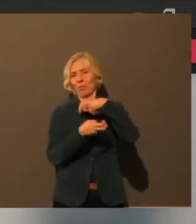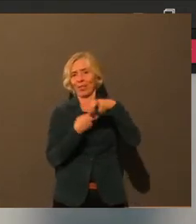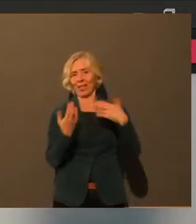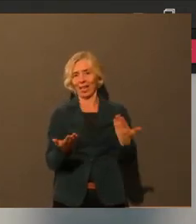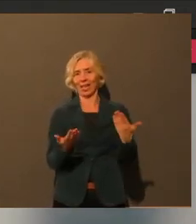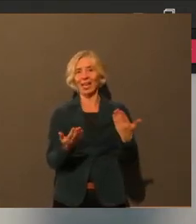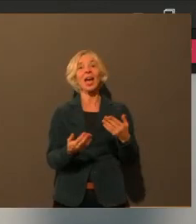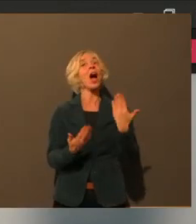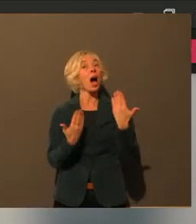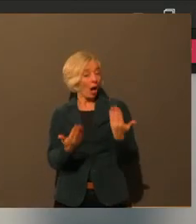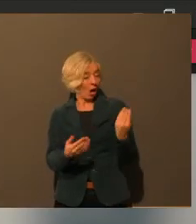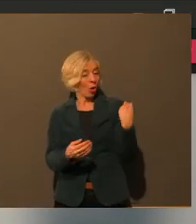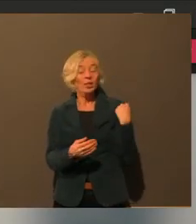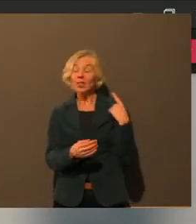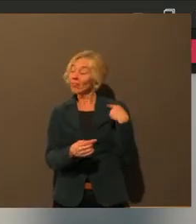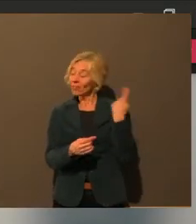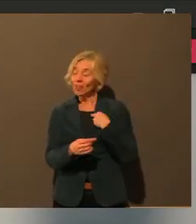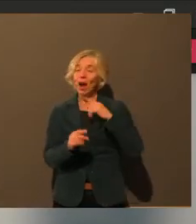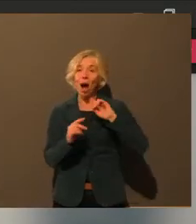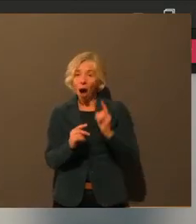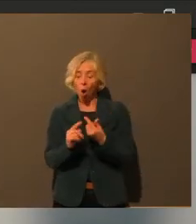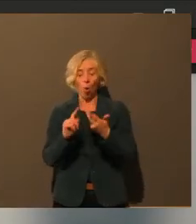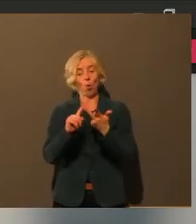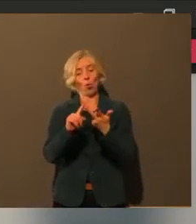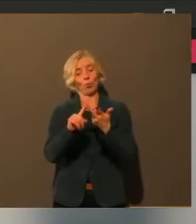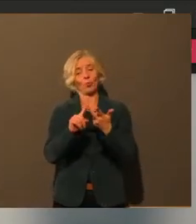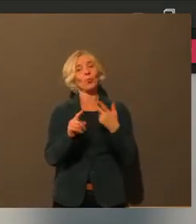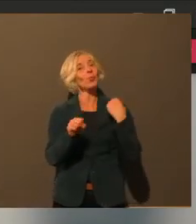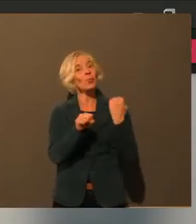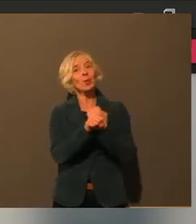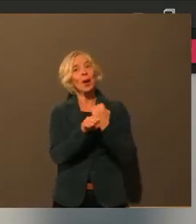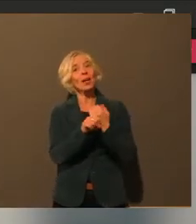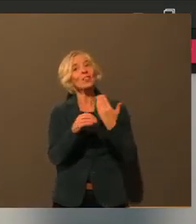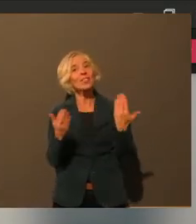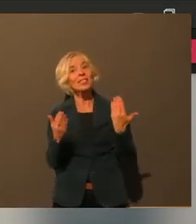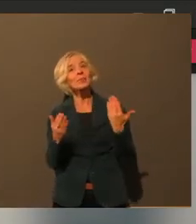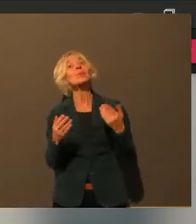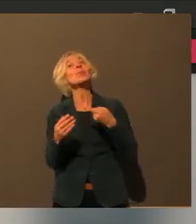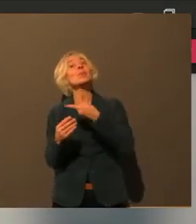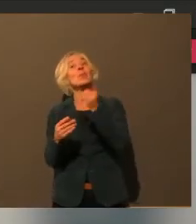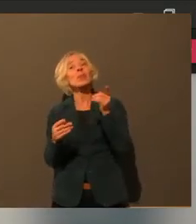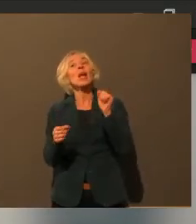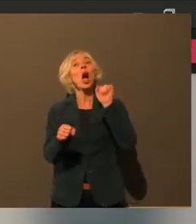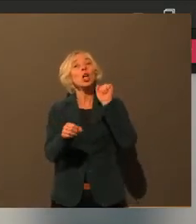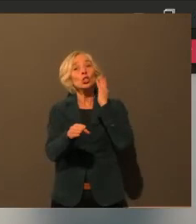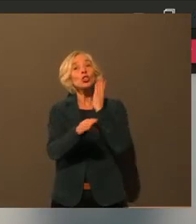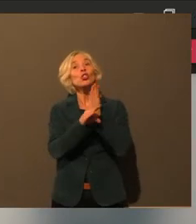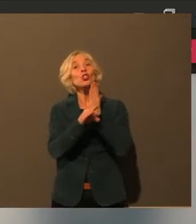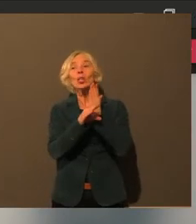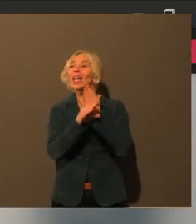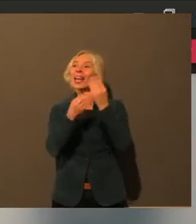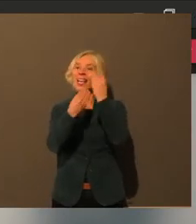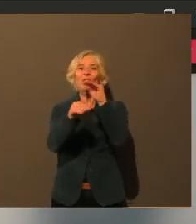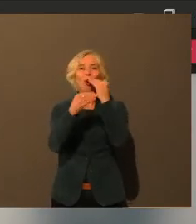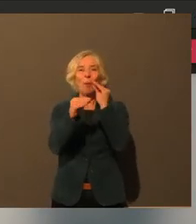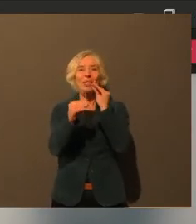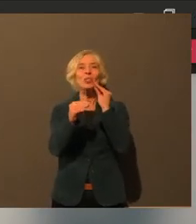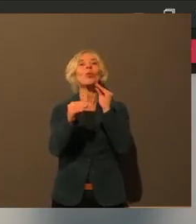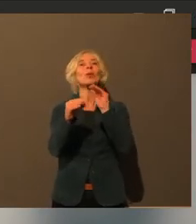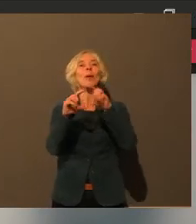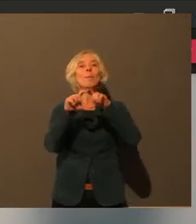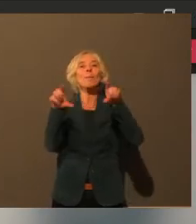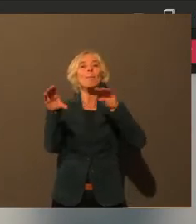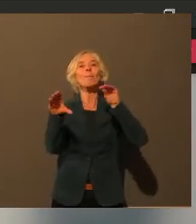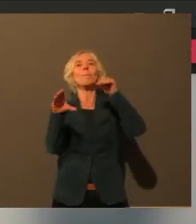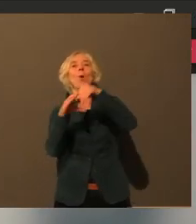gemacht, dass wir jetzt auch eine Postwurfsendung gemacht haben für die Bürgerinnen und Bürger, die in dieser Woche in allen